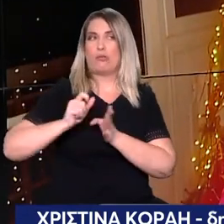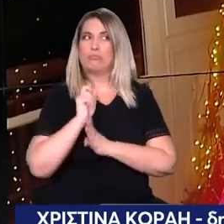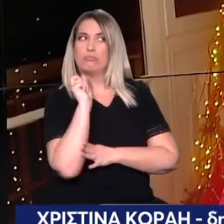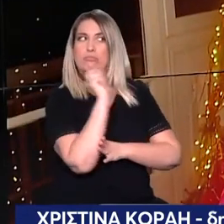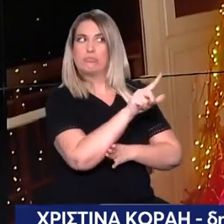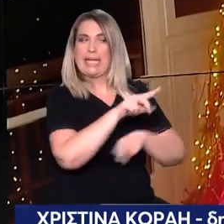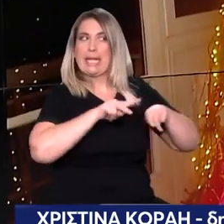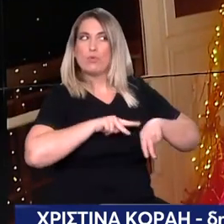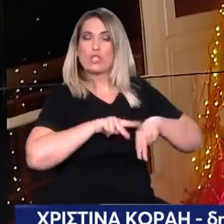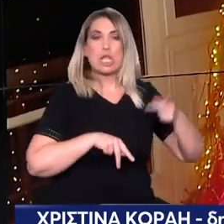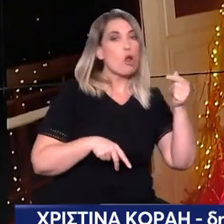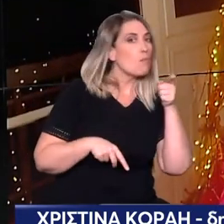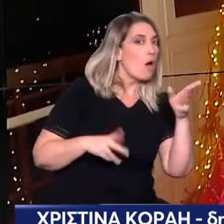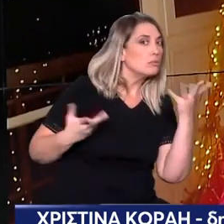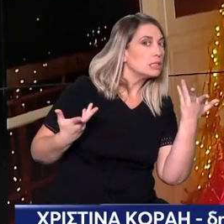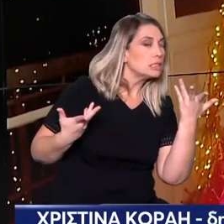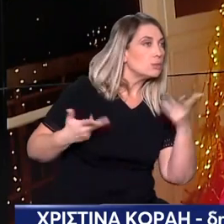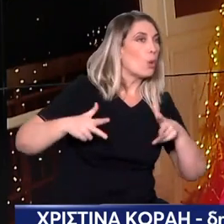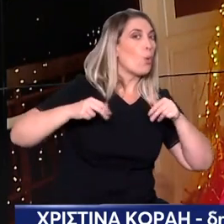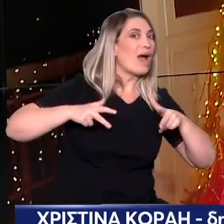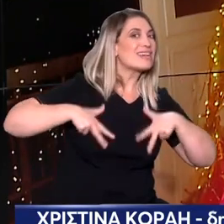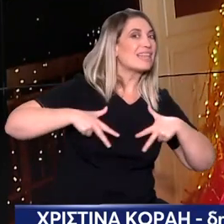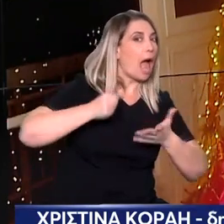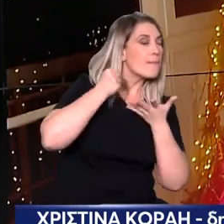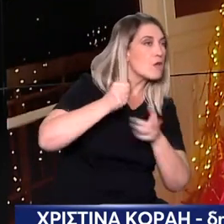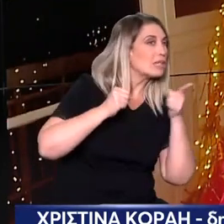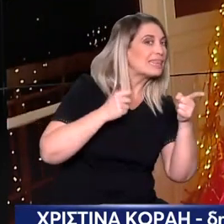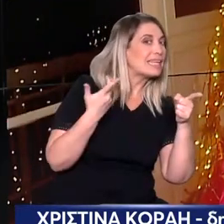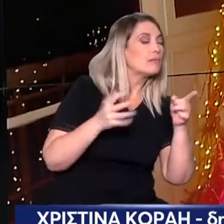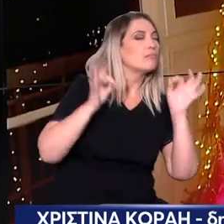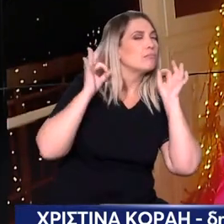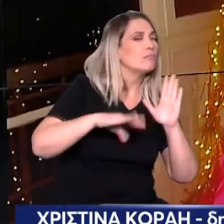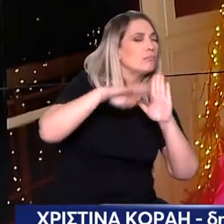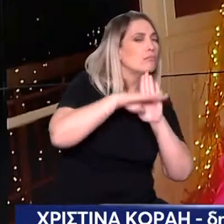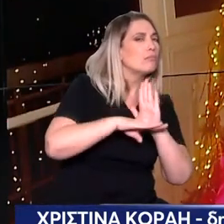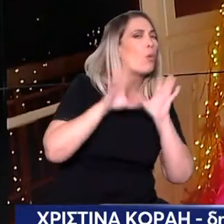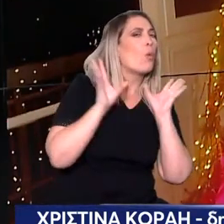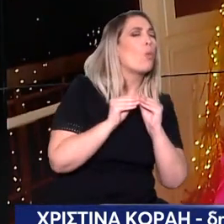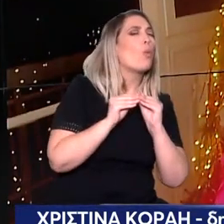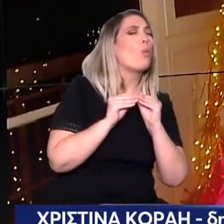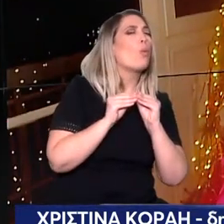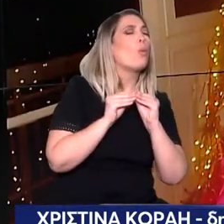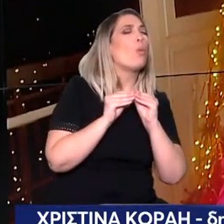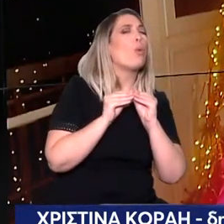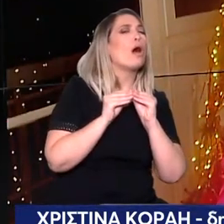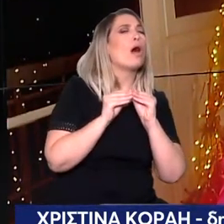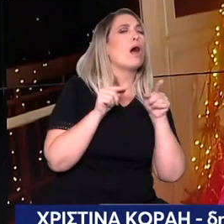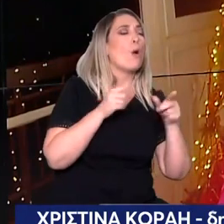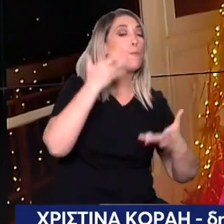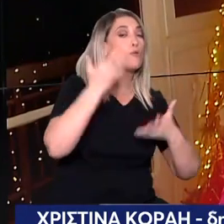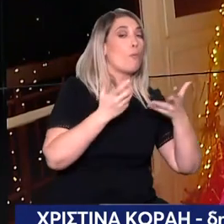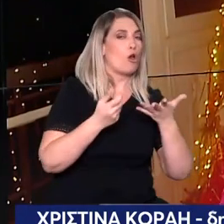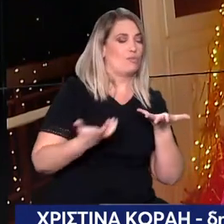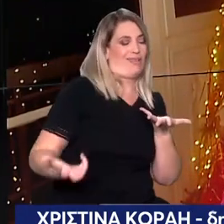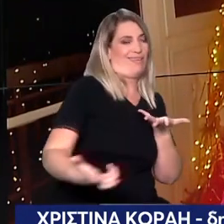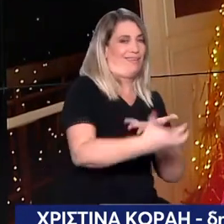η κρατική επιχορήγηση υπολογίζεται με βάση το 6 της χιλής επί των καθαρών εσόδων του προϋπολογισμού που